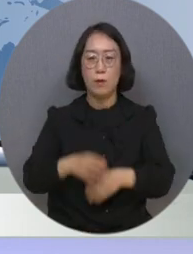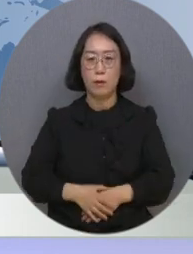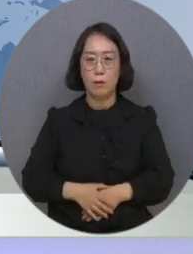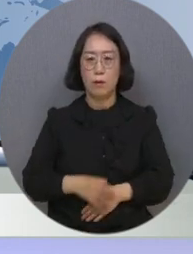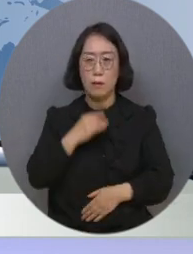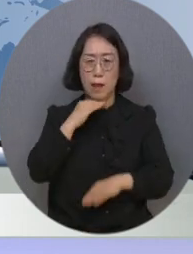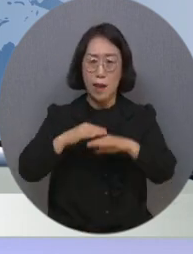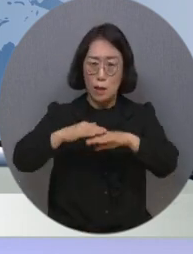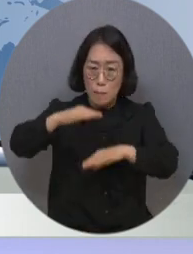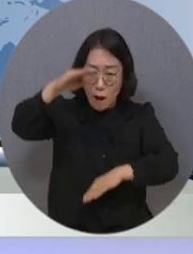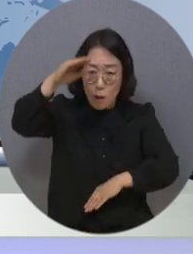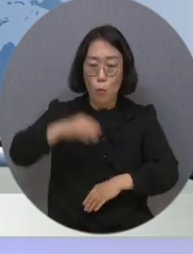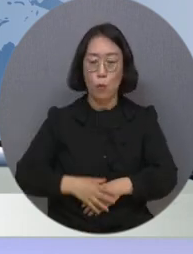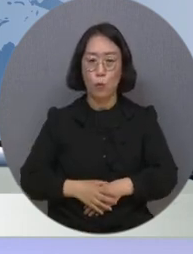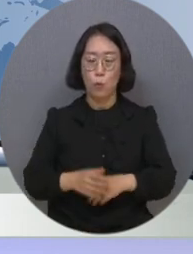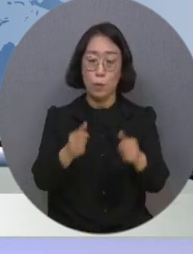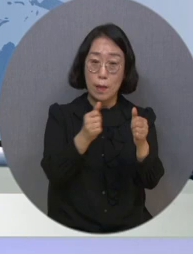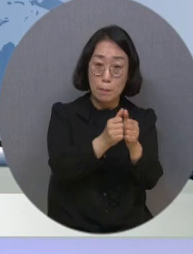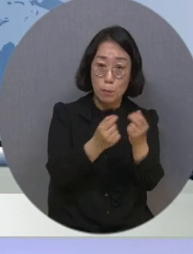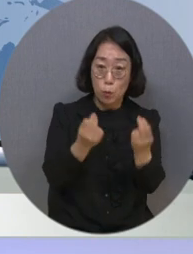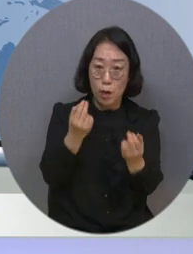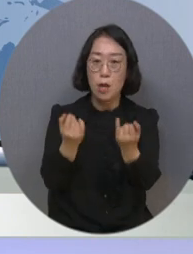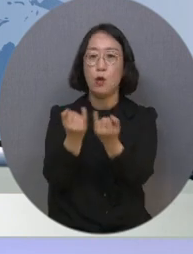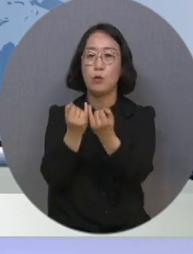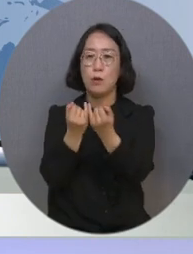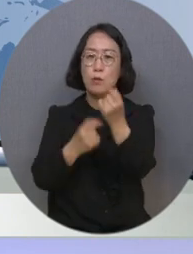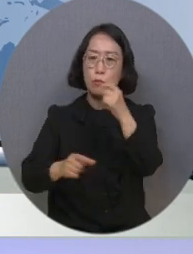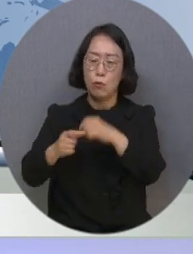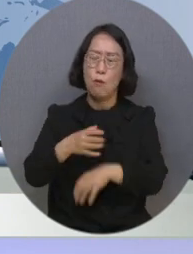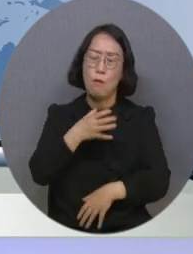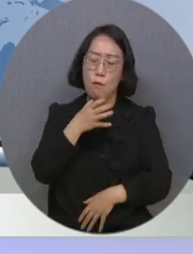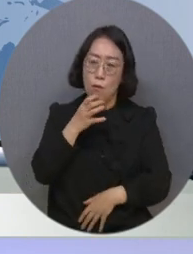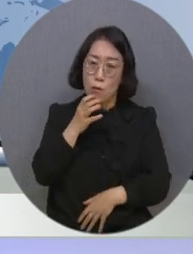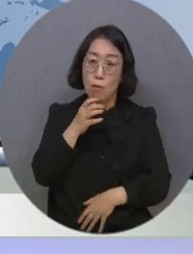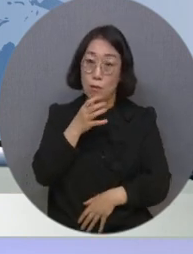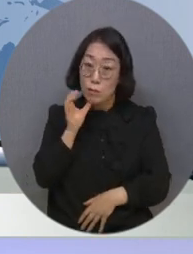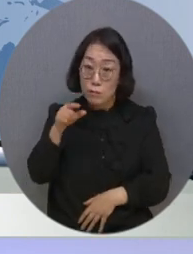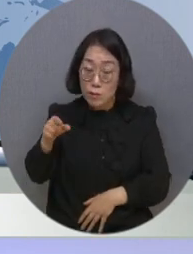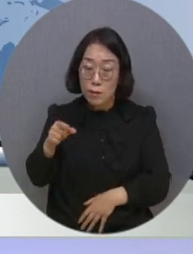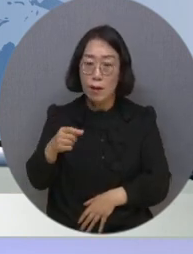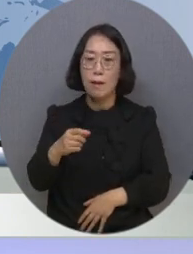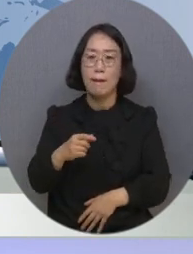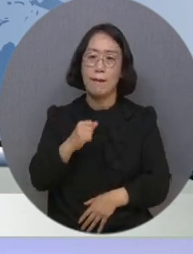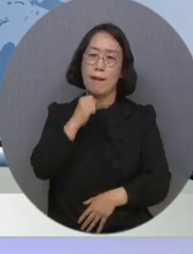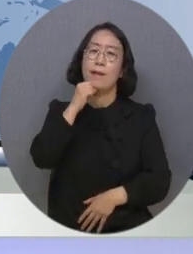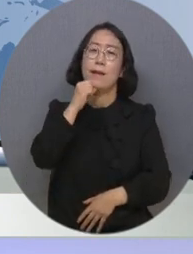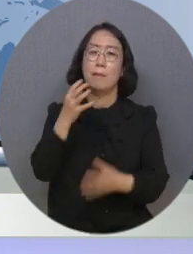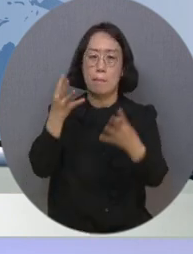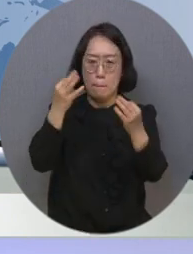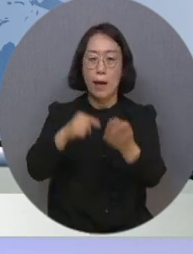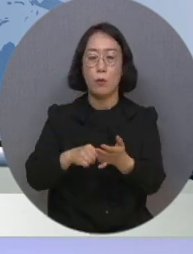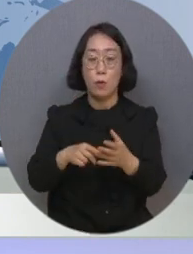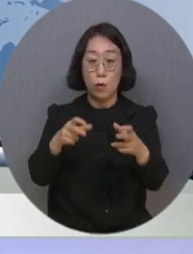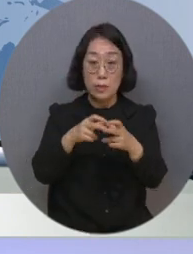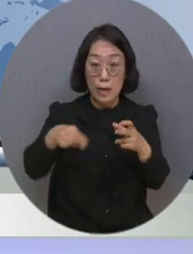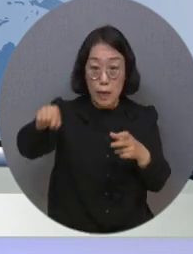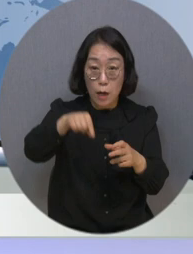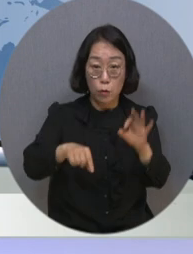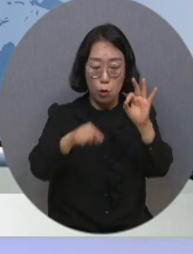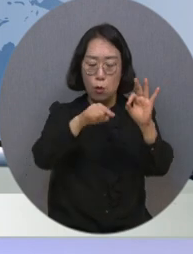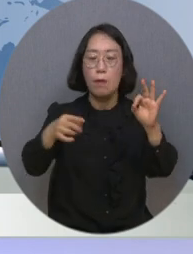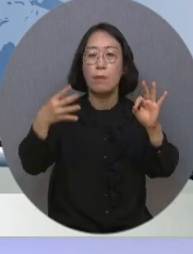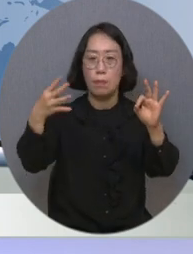연령대가 높을수록 남성보다는 여성이 그 비율이 높다고 하는데요. 장애가 있는 경우에는 10명 중 4명이